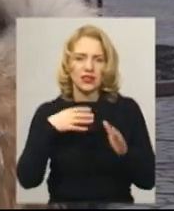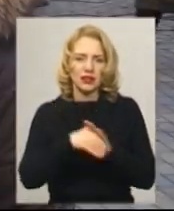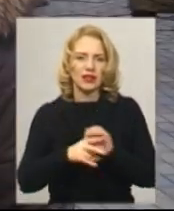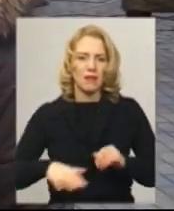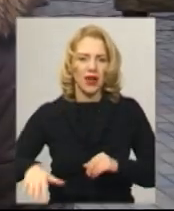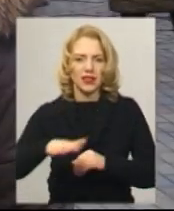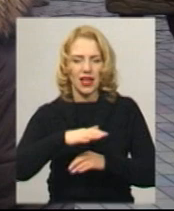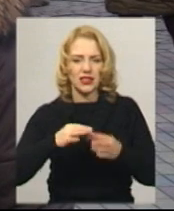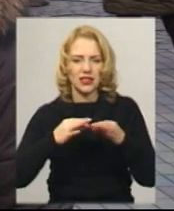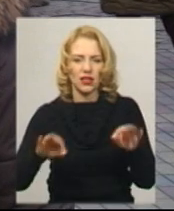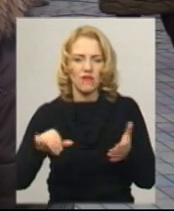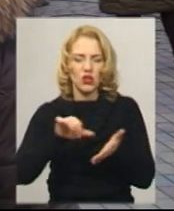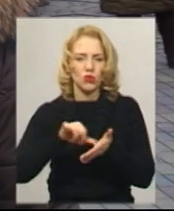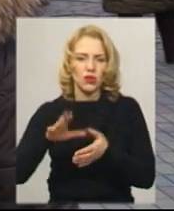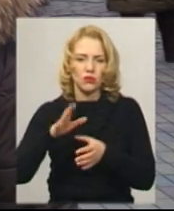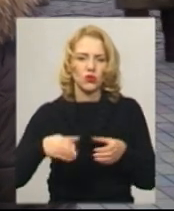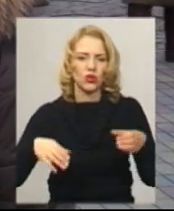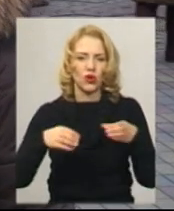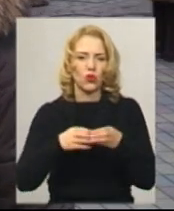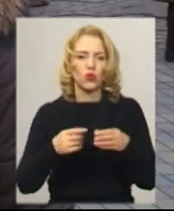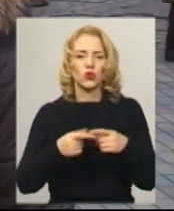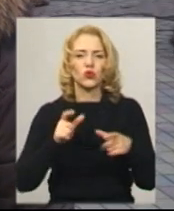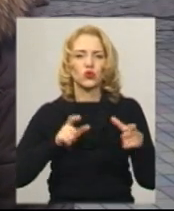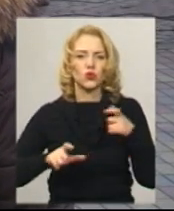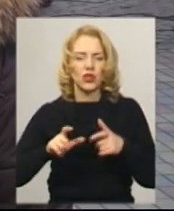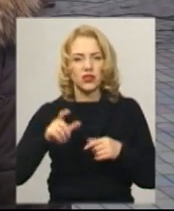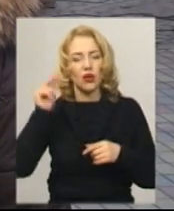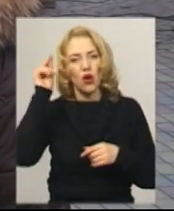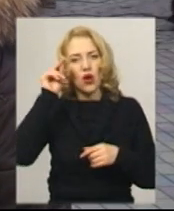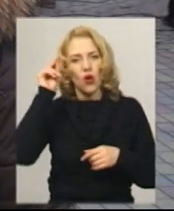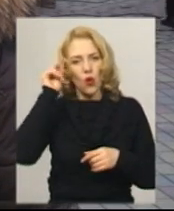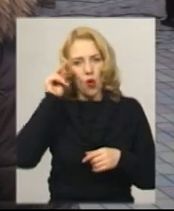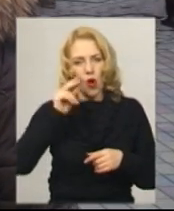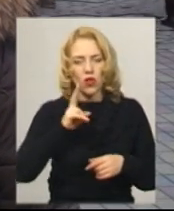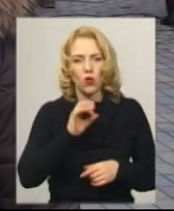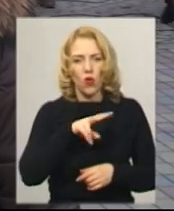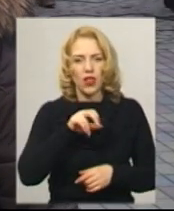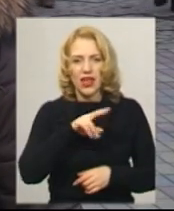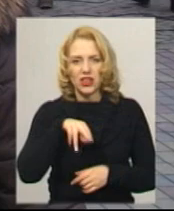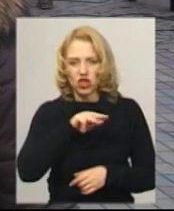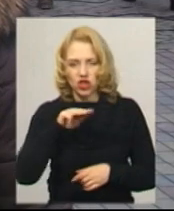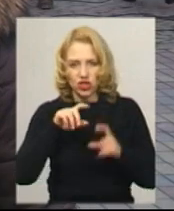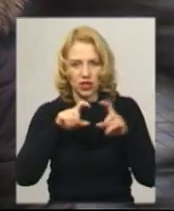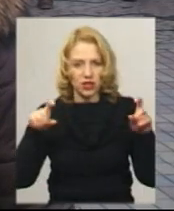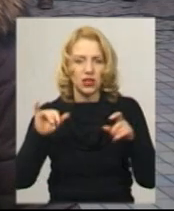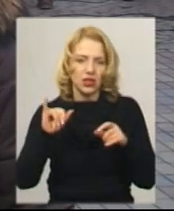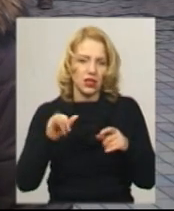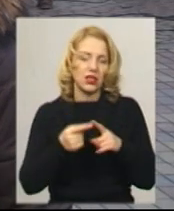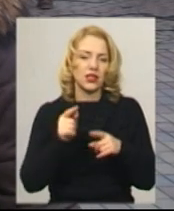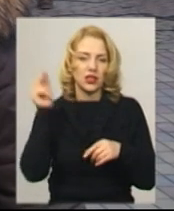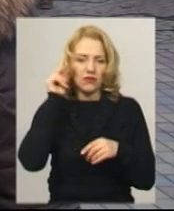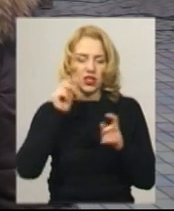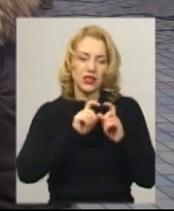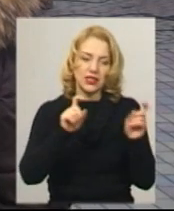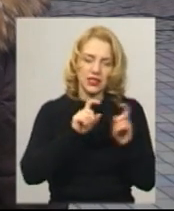Незалежності. Виступати буде гурт студентів музичного коледжу імені Заремби, інших навчальних закладів,